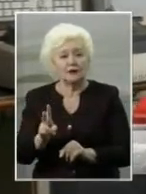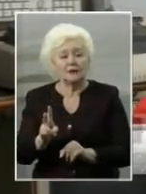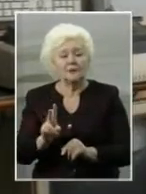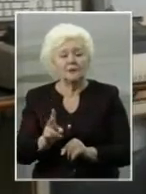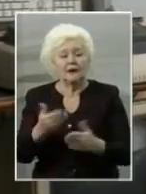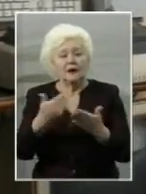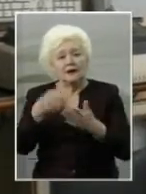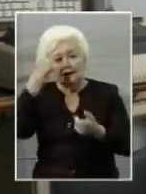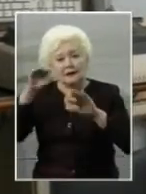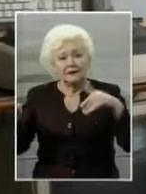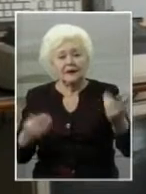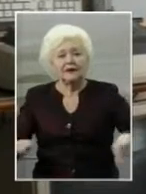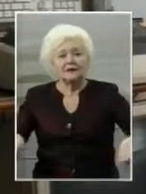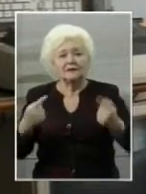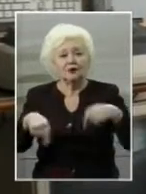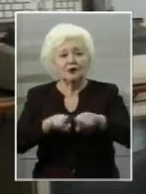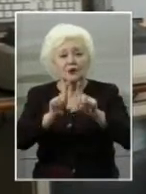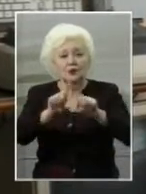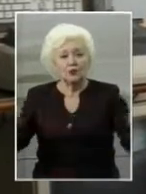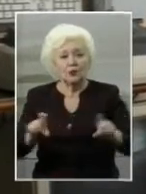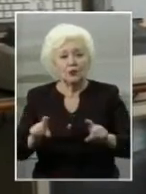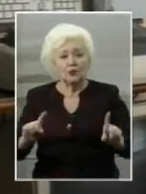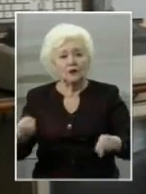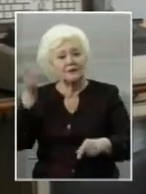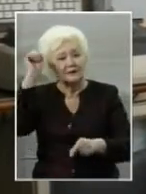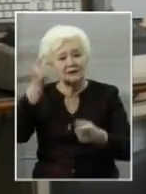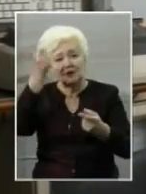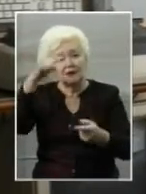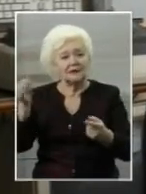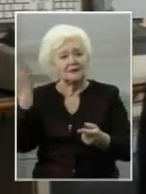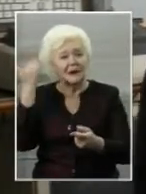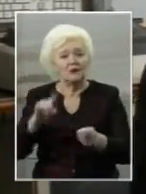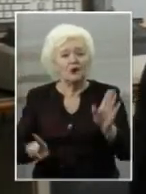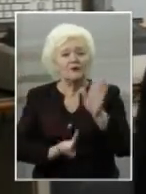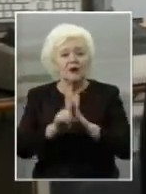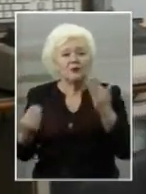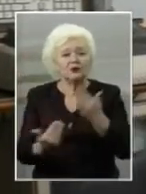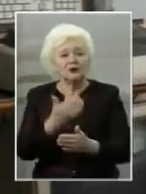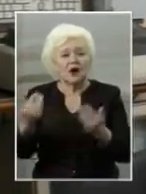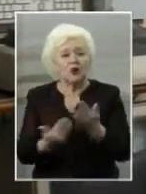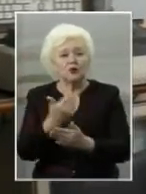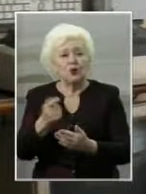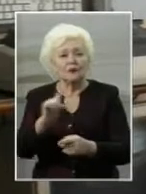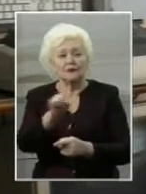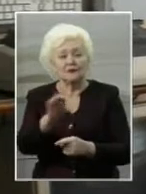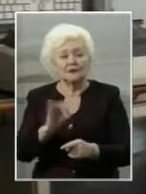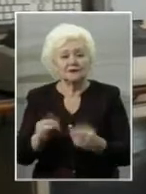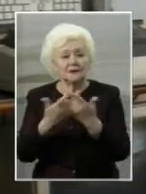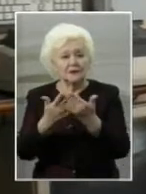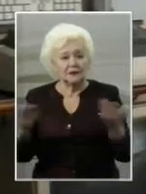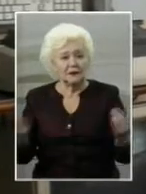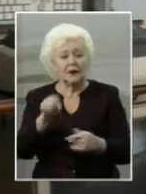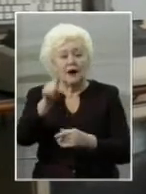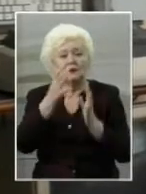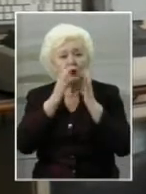Ідея створення цього, так би мовити, музею з'явилася давно. Відтоді, як почала оновлюватися техніка, стару відносили на склад. Там